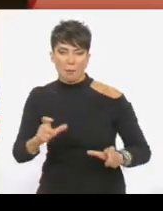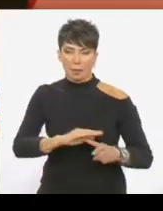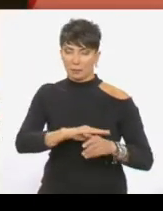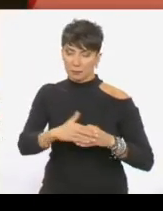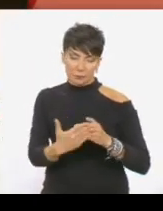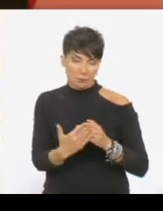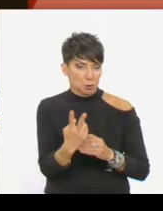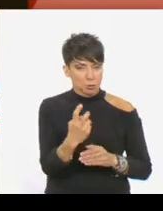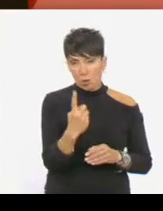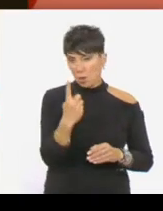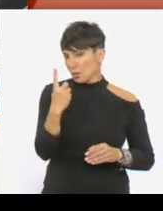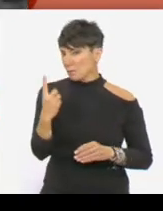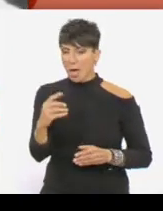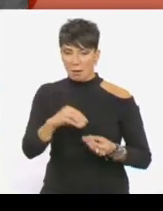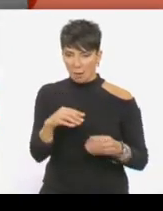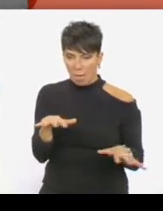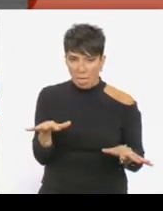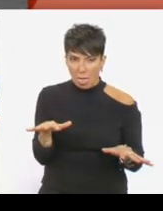την Ελλάδα στο Απριλιανό σκοτάδι.